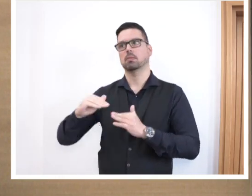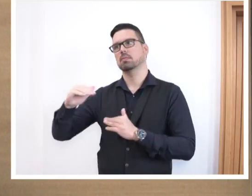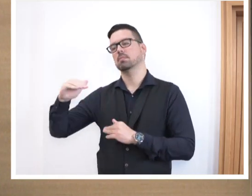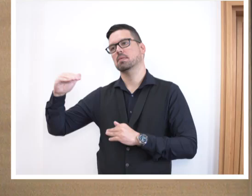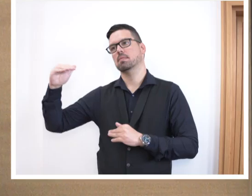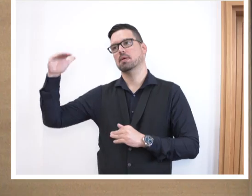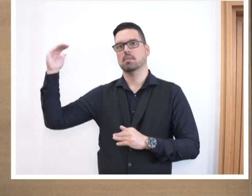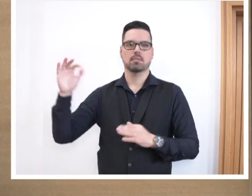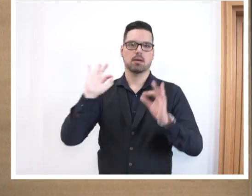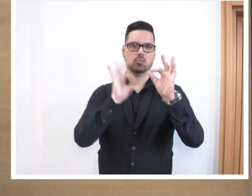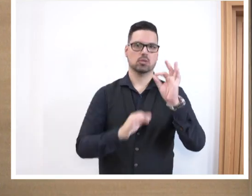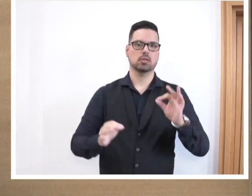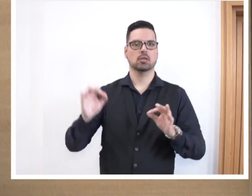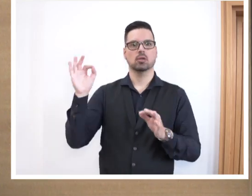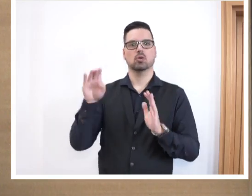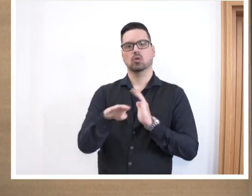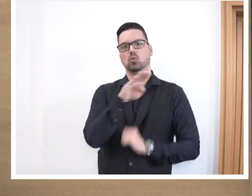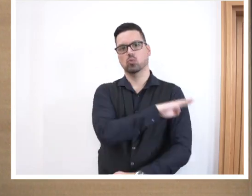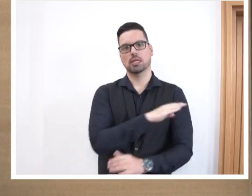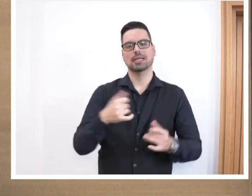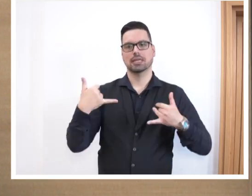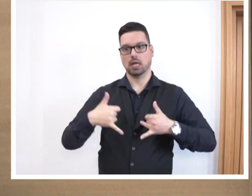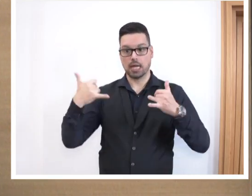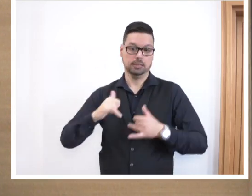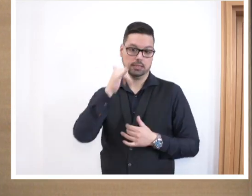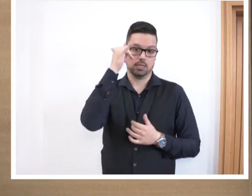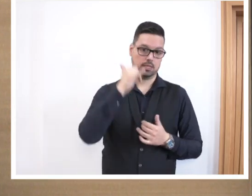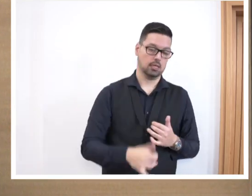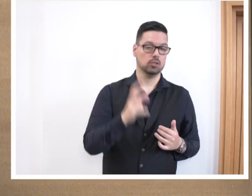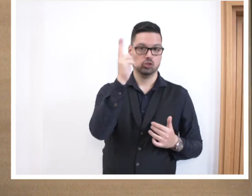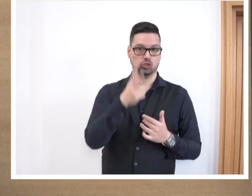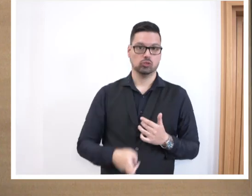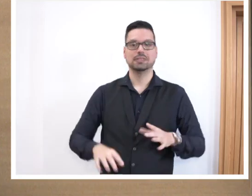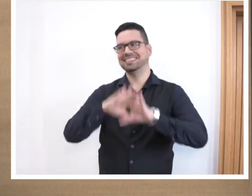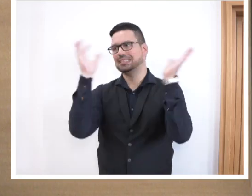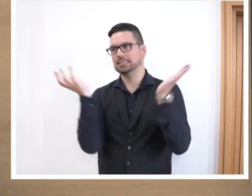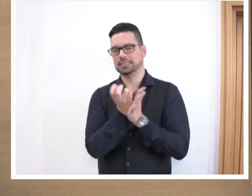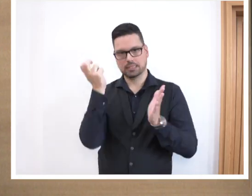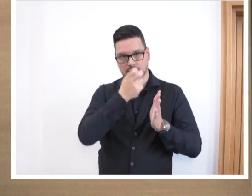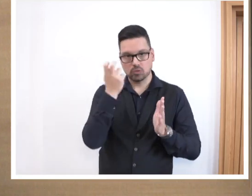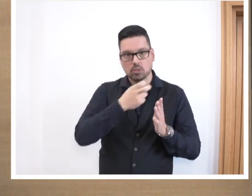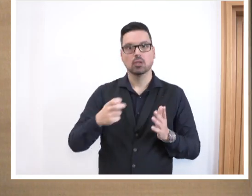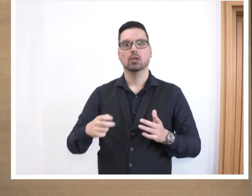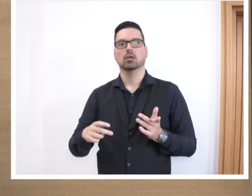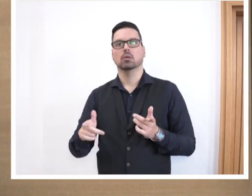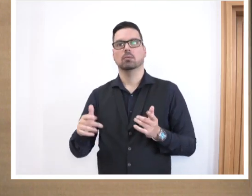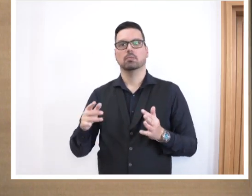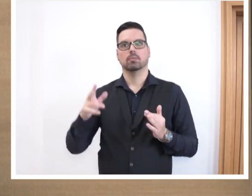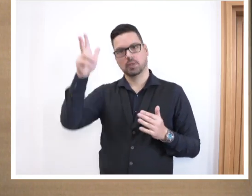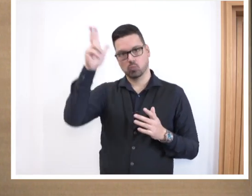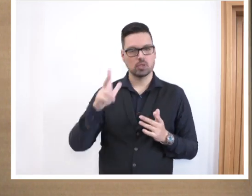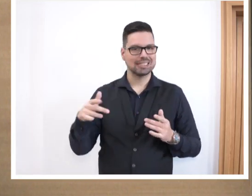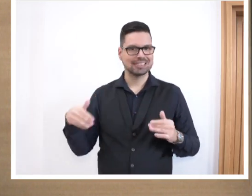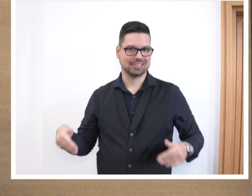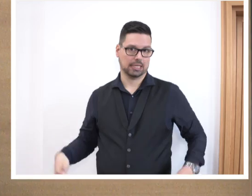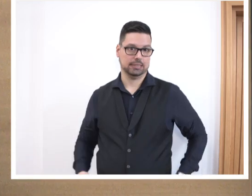Die Punkte, die Herr Kollege Reiter angesprochen hat, den kann man nur voll zustimmen. Wir müssen insgesamt versuchen, den Polizeivollzugsdienst hier im Saarland